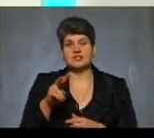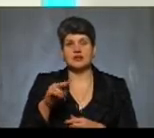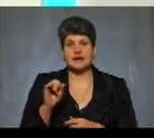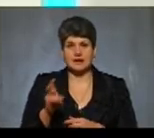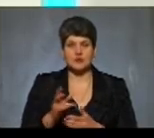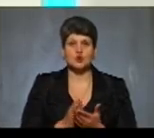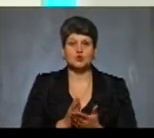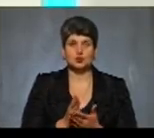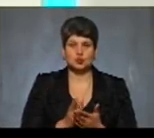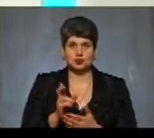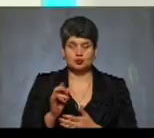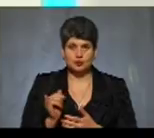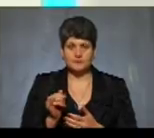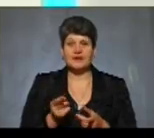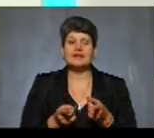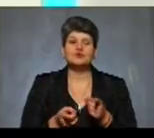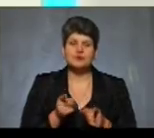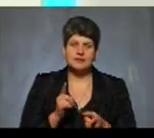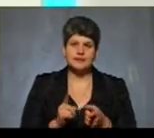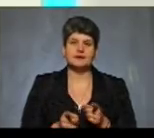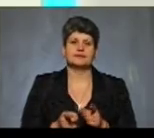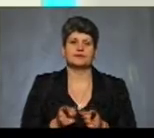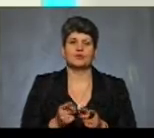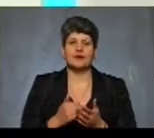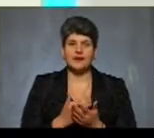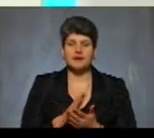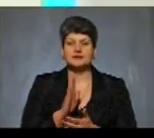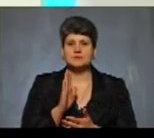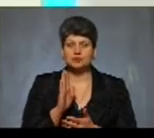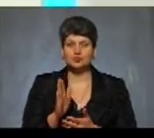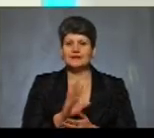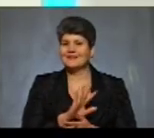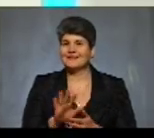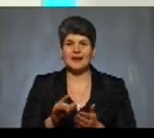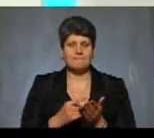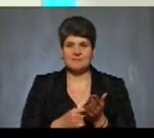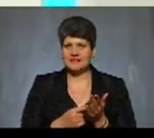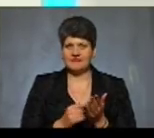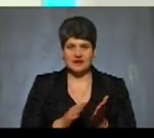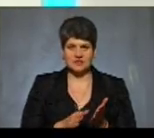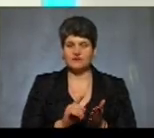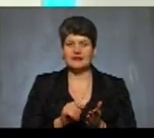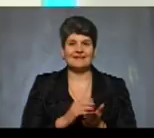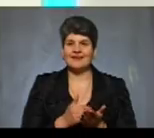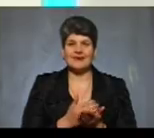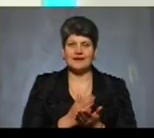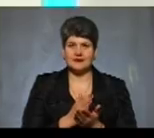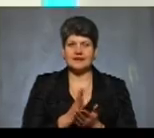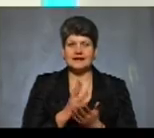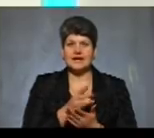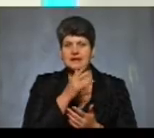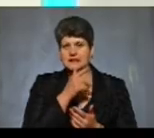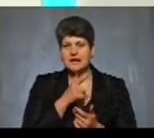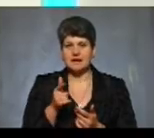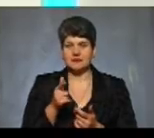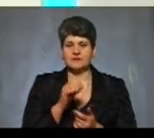ми, якщо дійсно якість буде не підтверджена, і дійсно вони неякісні, є термін придатності.